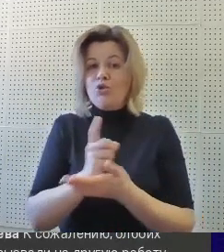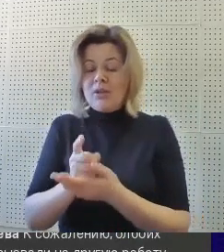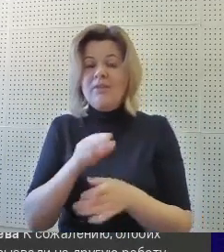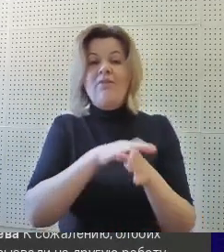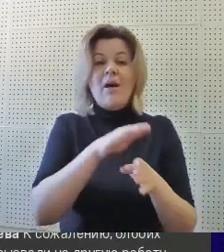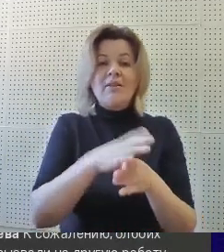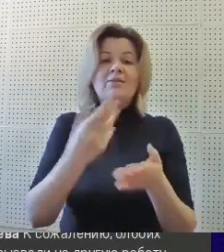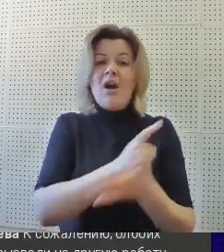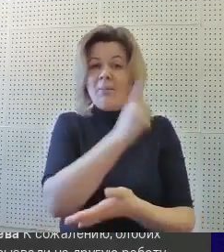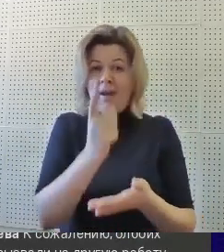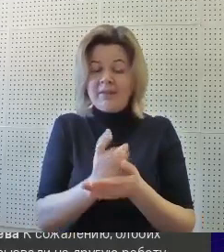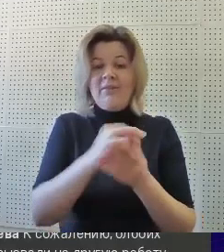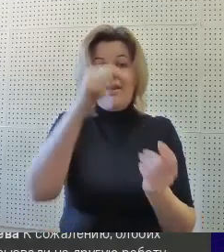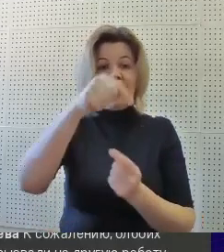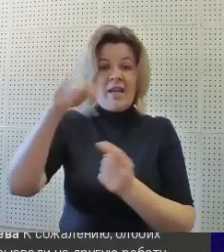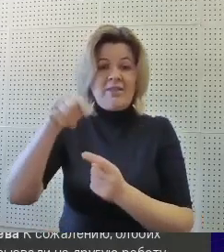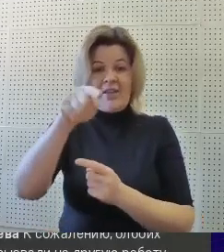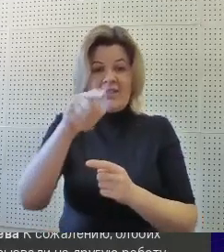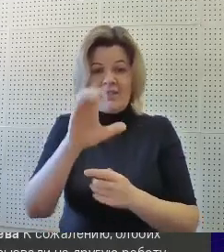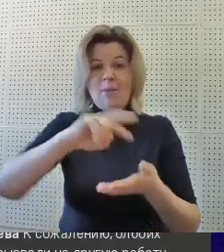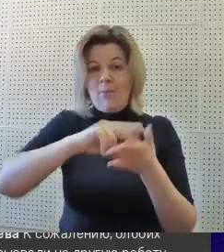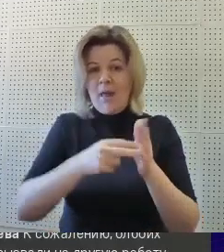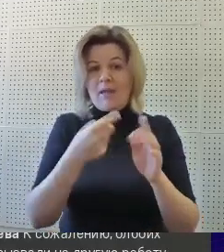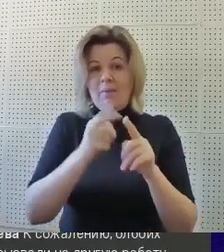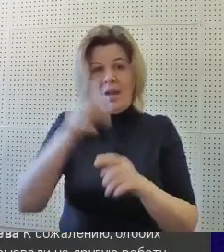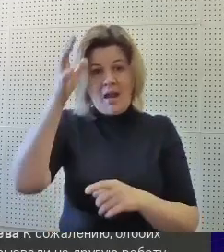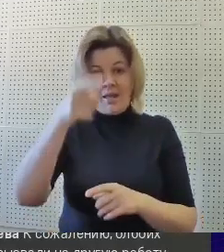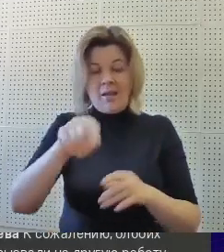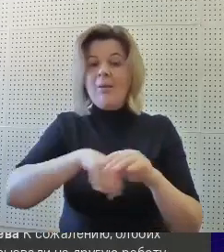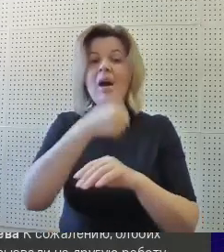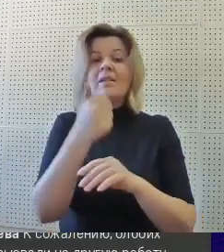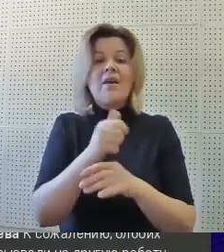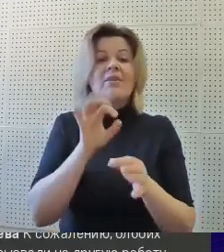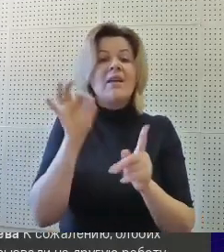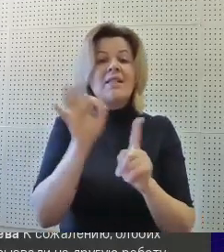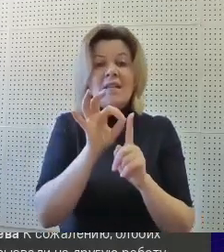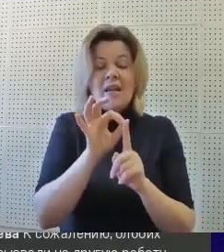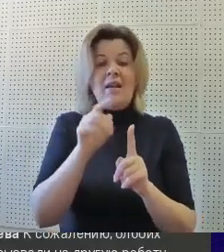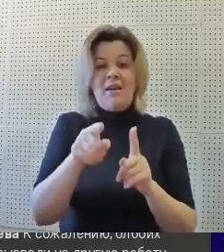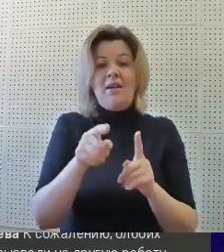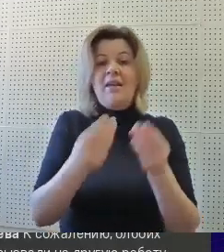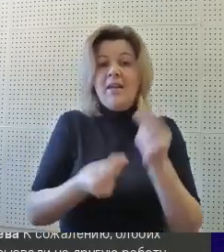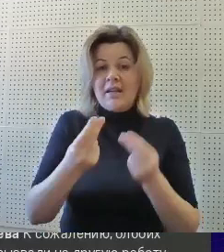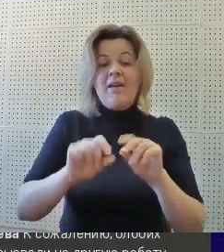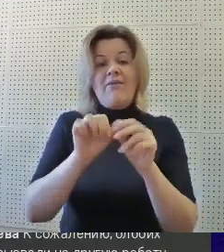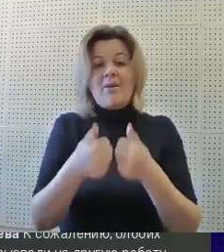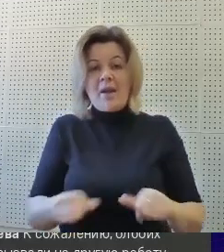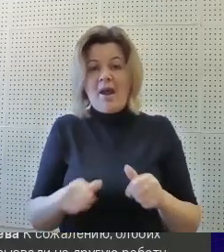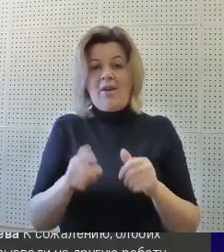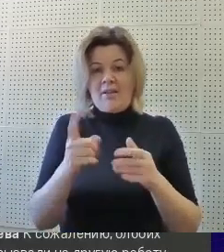выполняют обязанности в соответствии со схемой данной академии. Основная цель игры это формирование визионерского